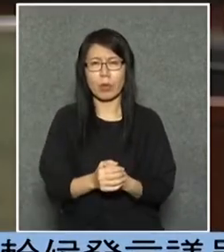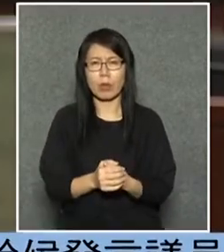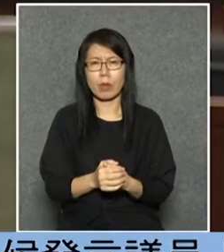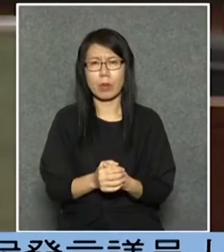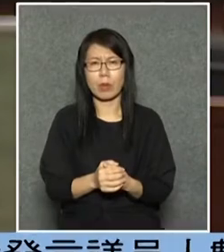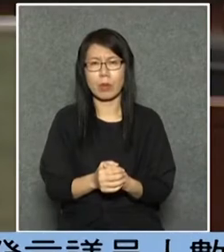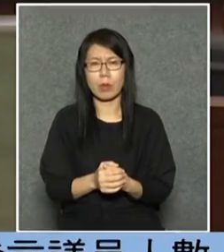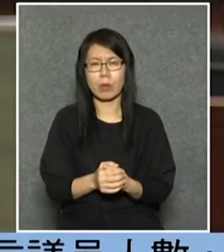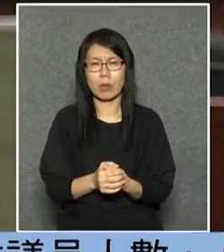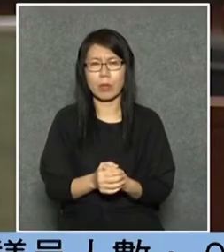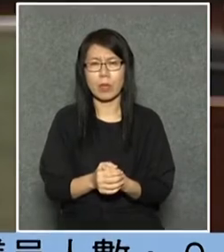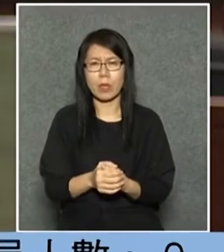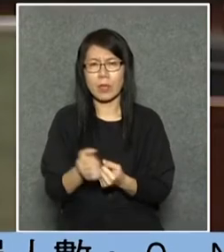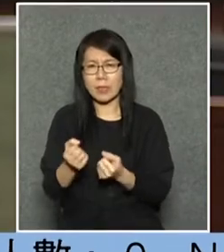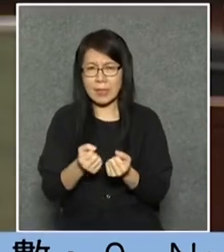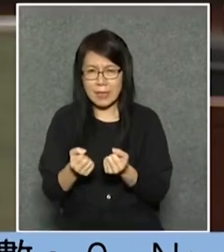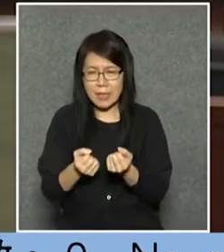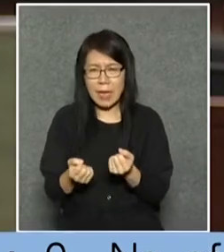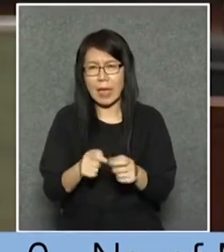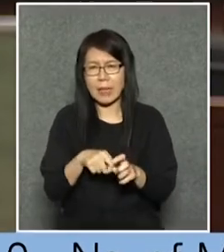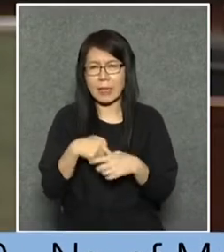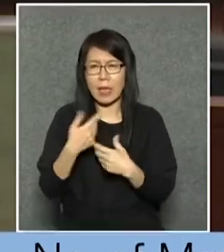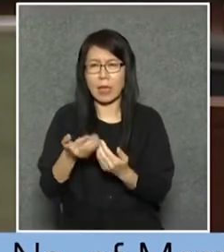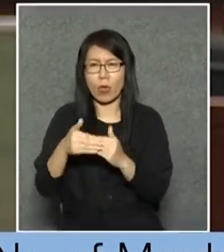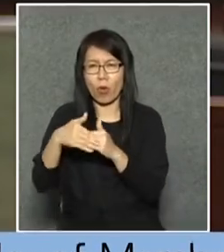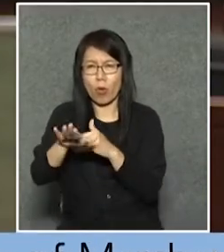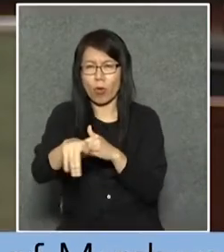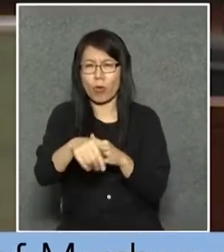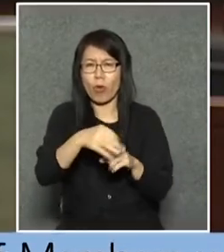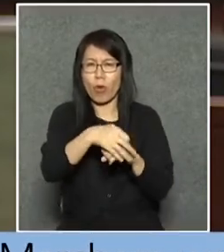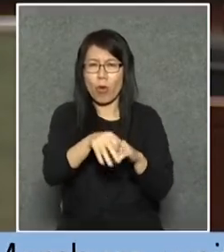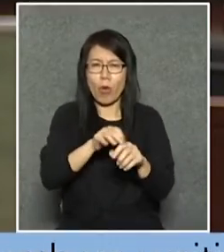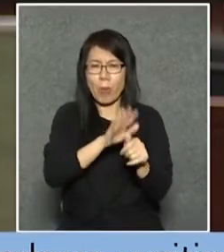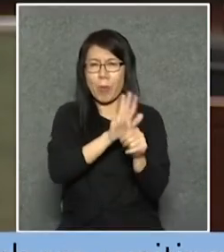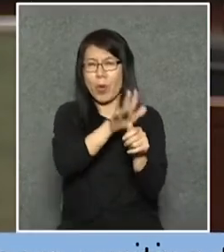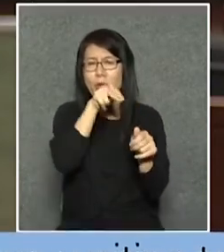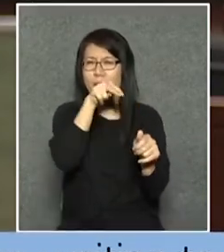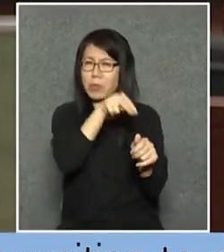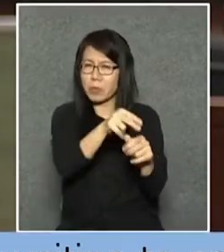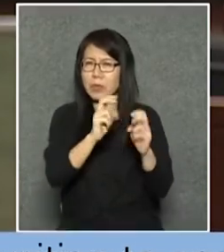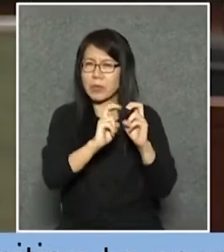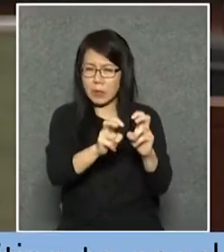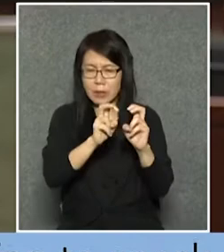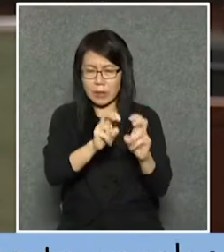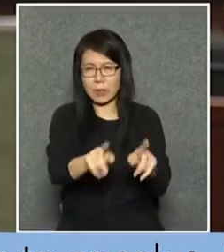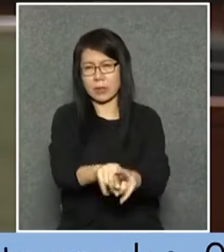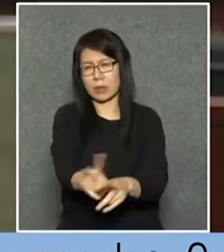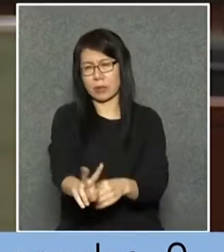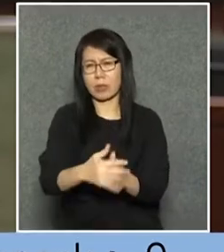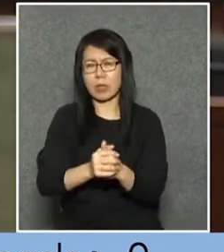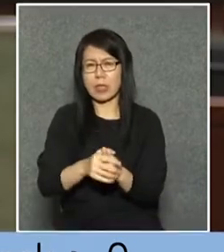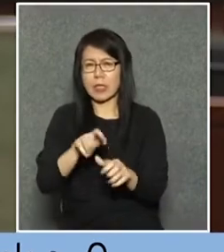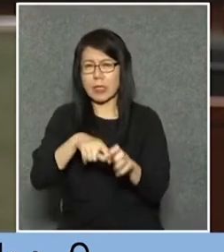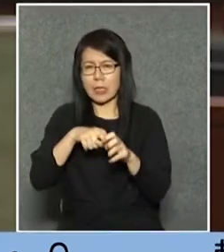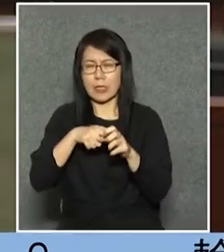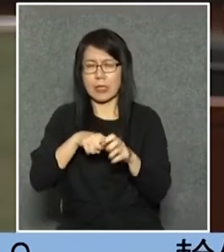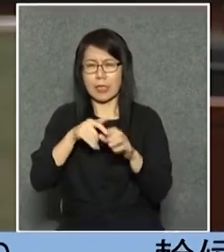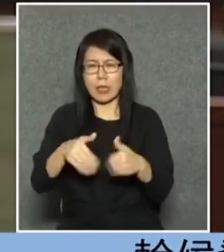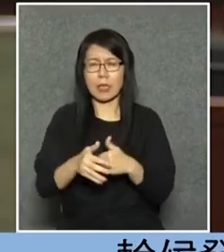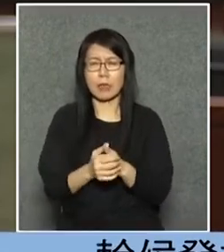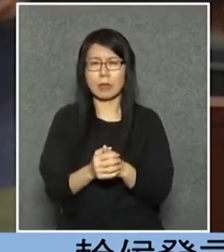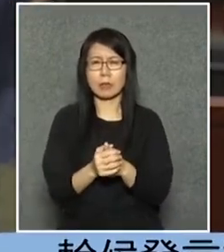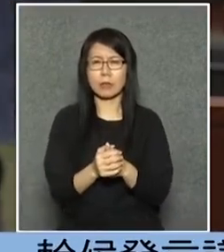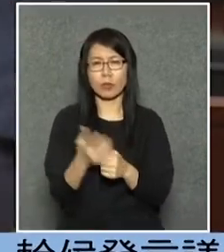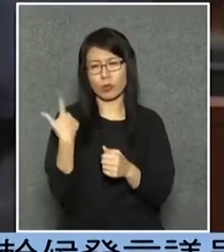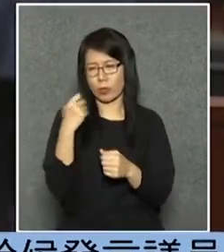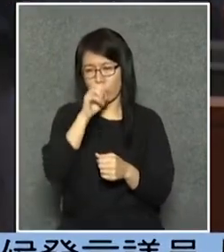車務經營又賺賺到外國和別人管鐵路賺到去這個我們最近